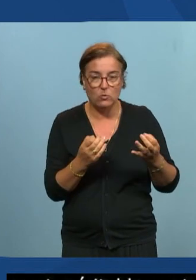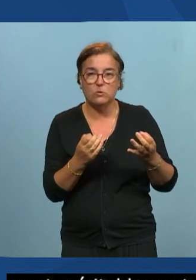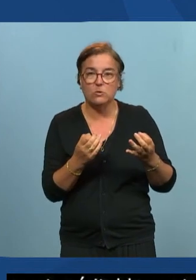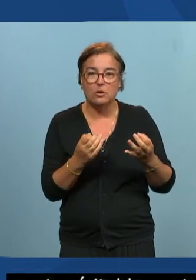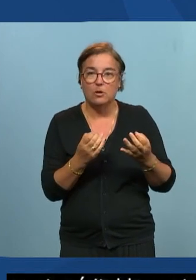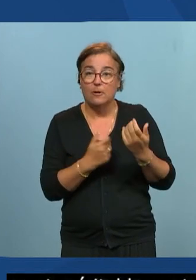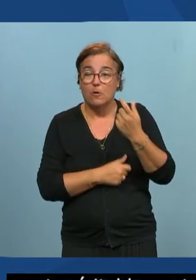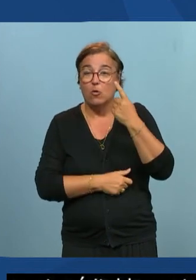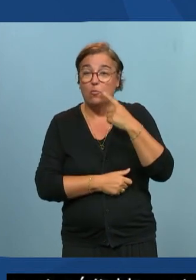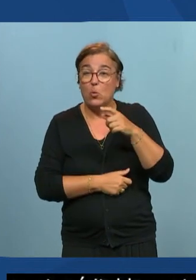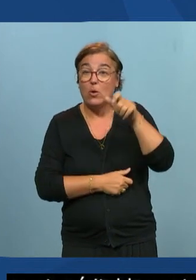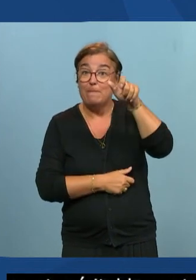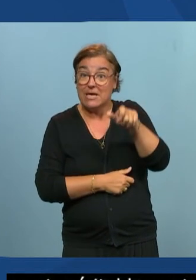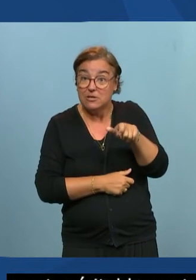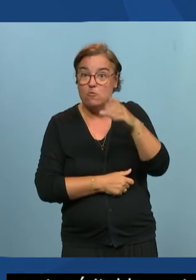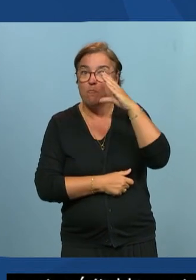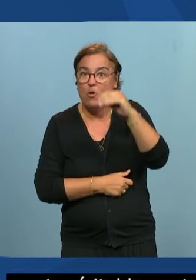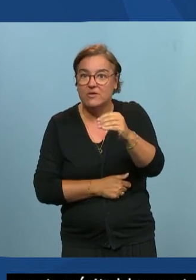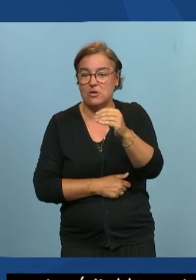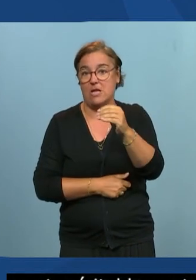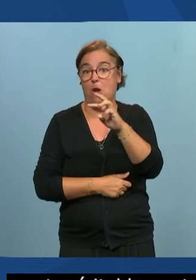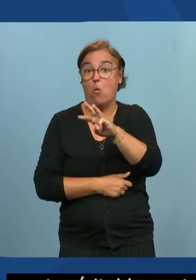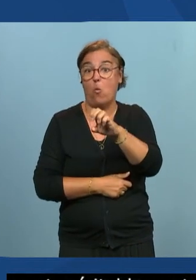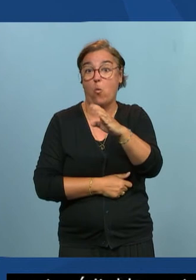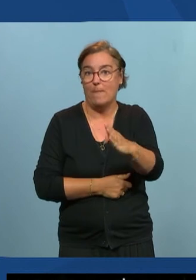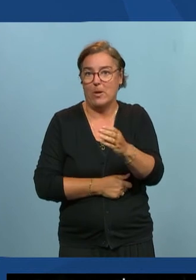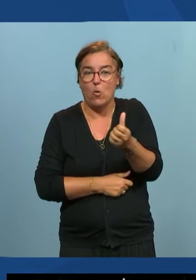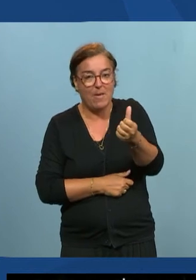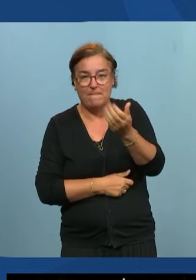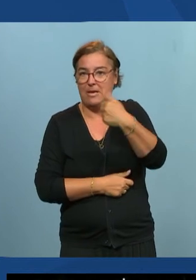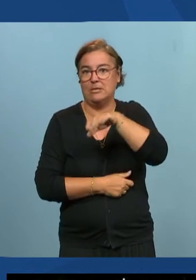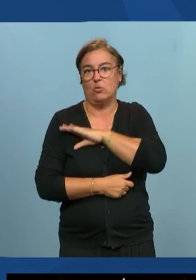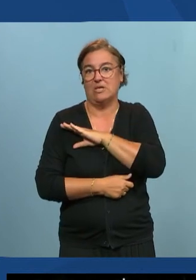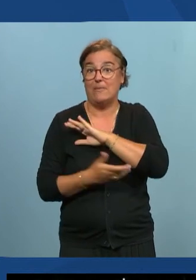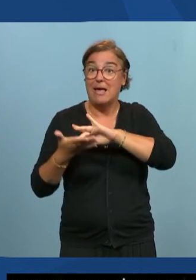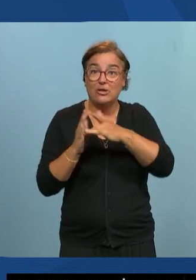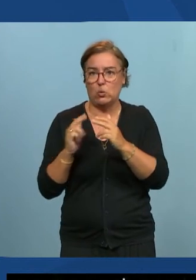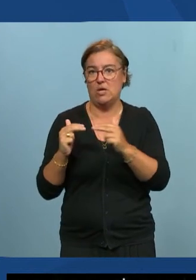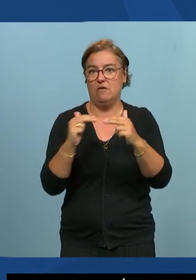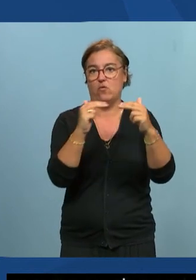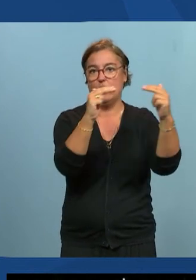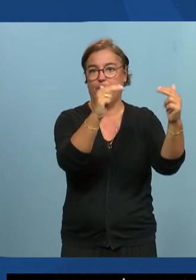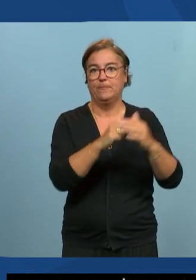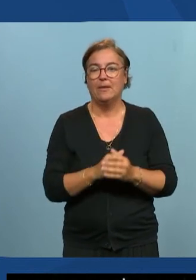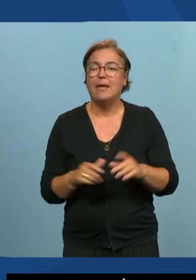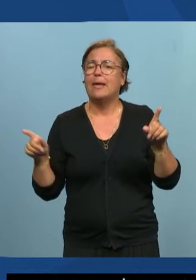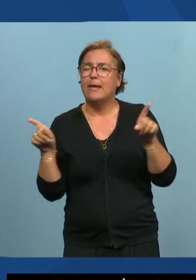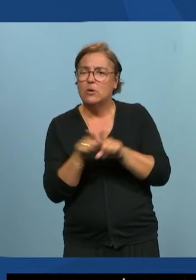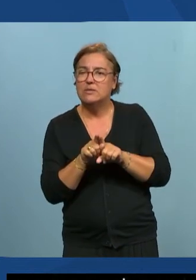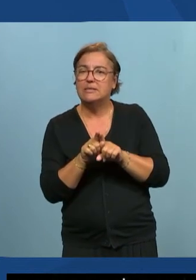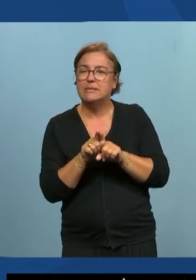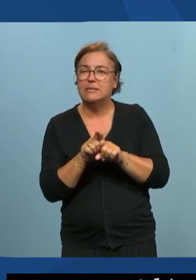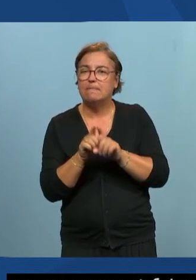professionnels du web prennent conscience de leurs responsabilités à tout niveau et aussi leur faire comprendre et là je rebondis un peu sur ce qu'a dit